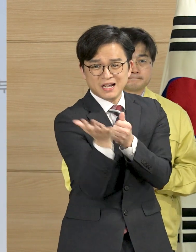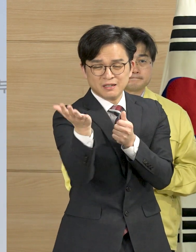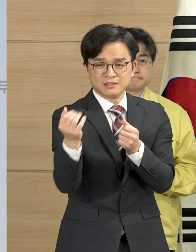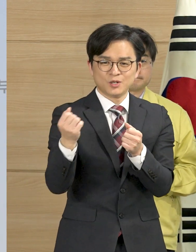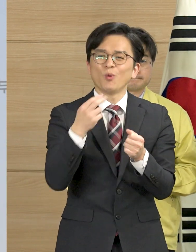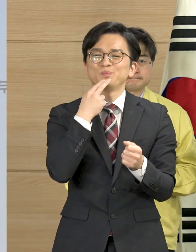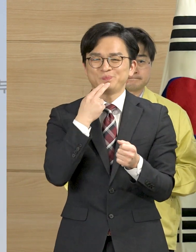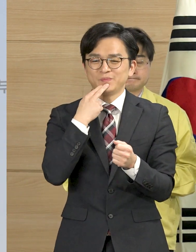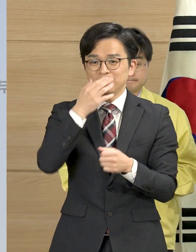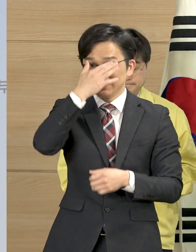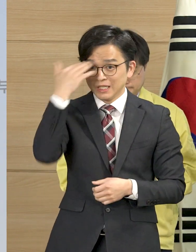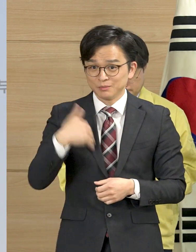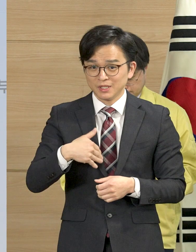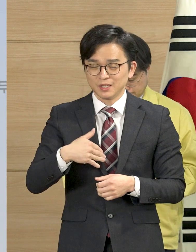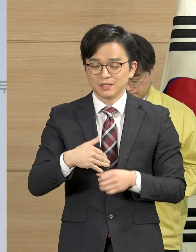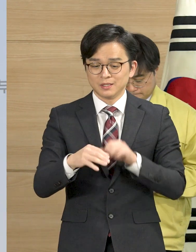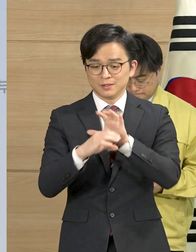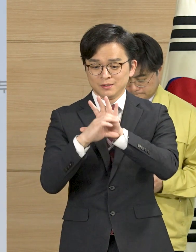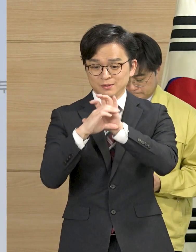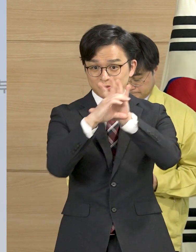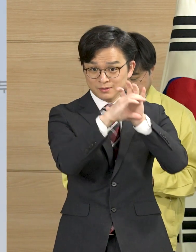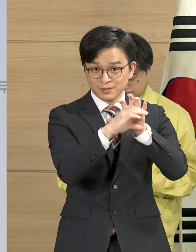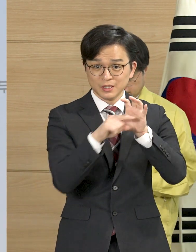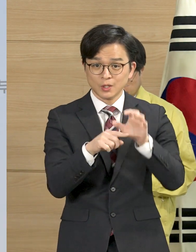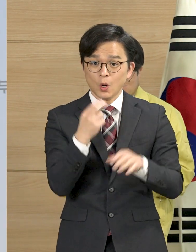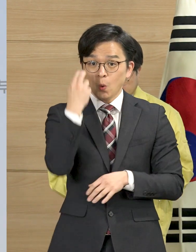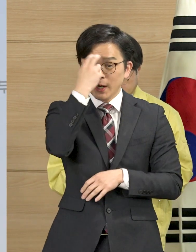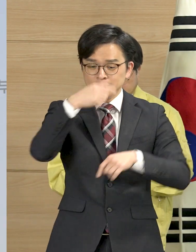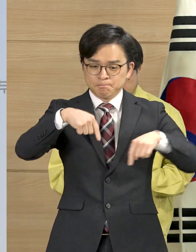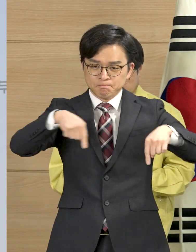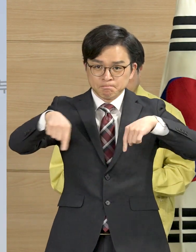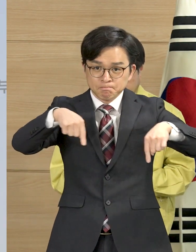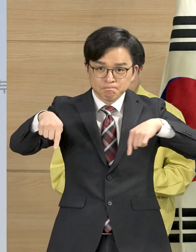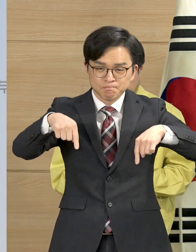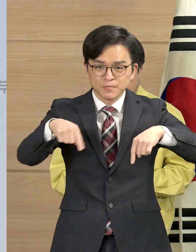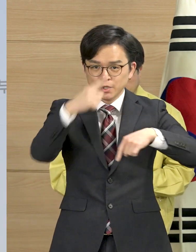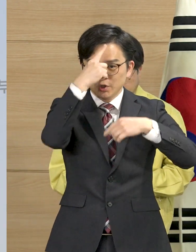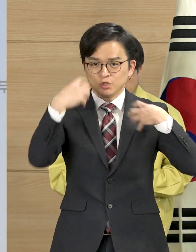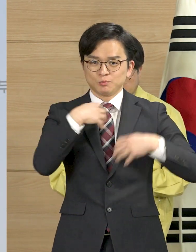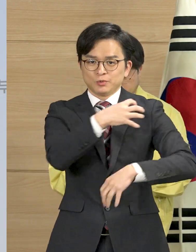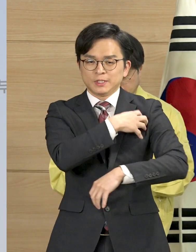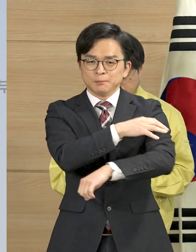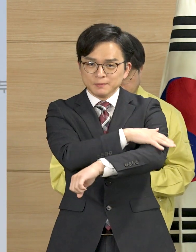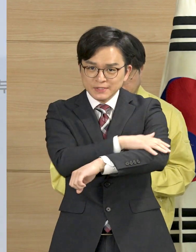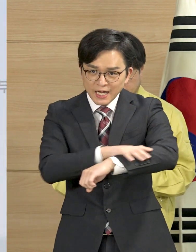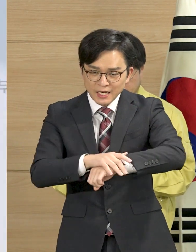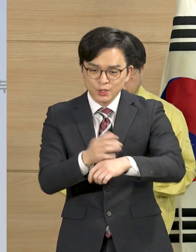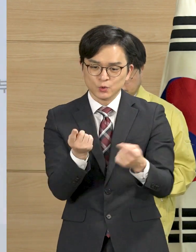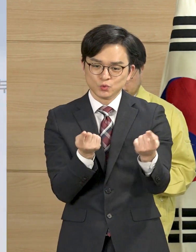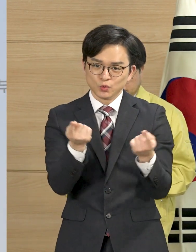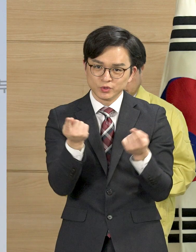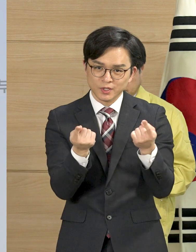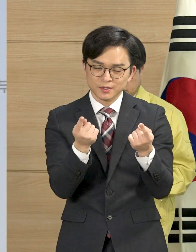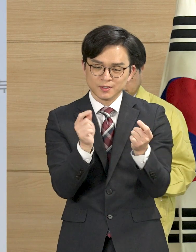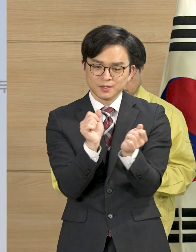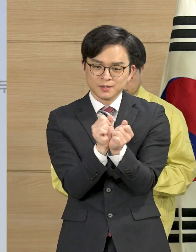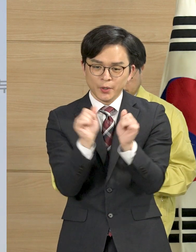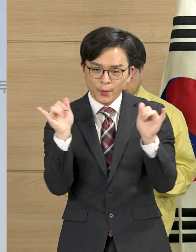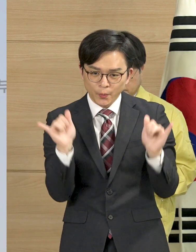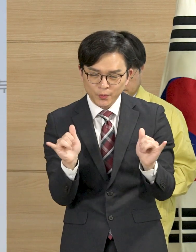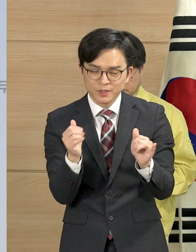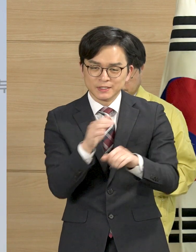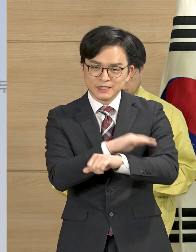아직까지 신종 코로나 바이러스 감염증은 방역당국의 관리 범위 내에서 적절히 통제되고 있는 것입니다.